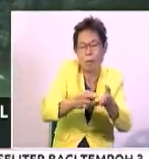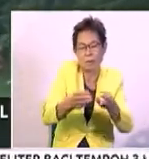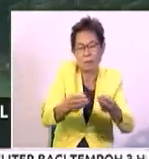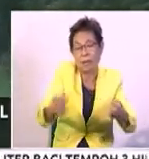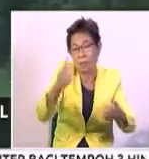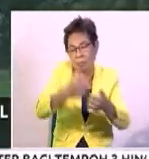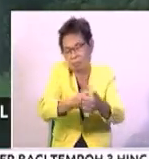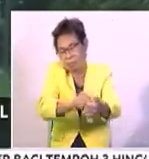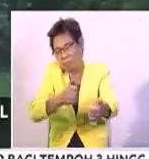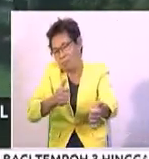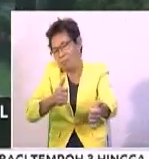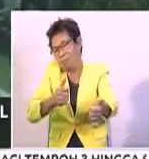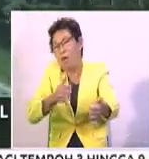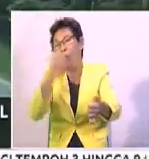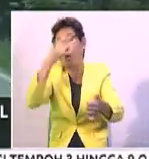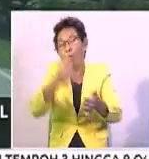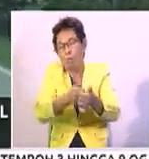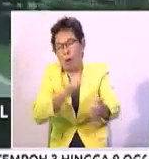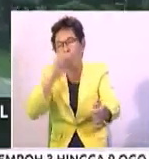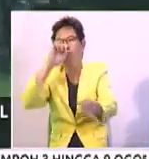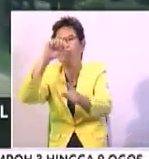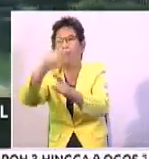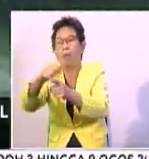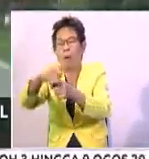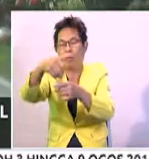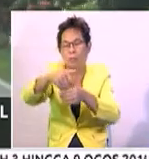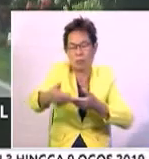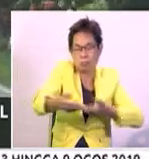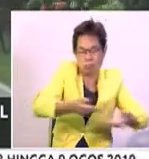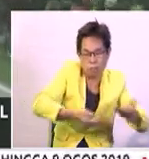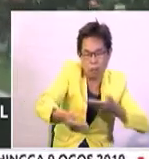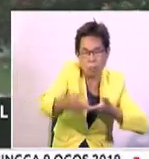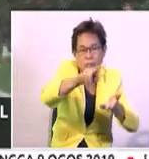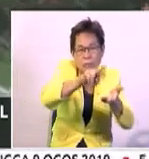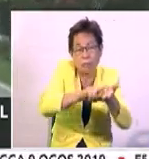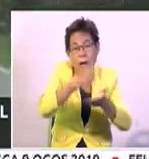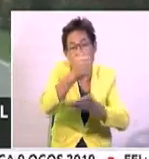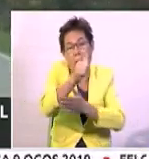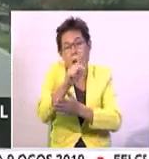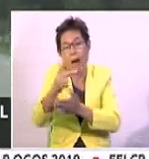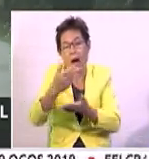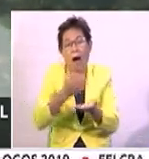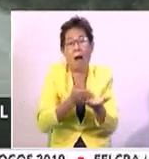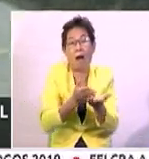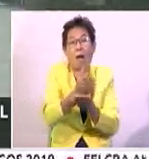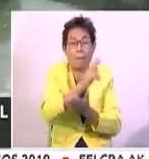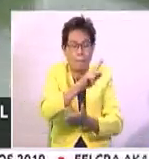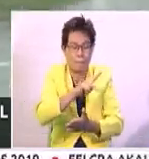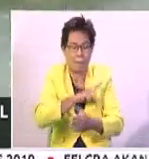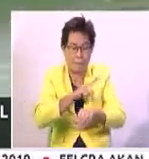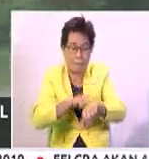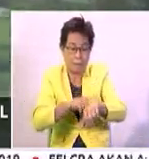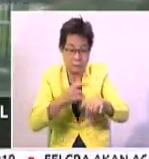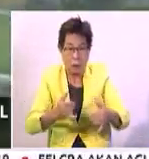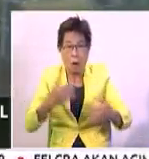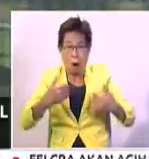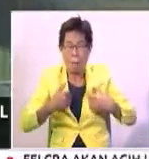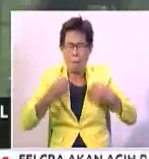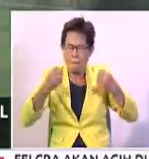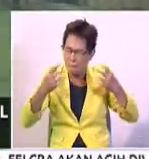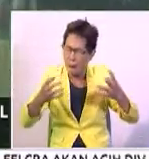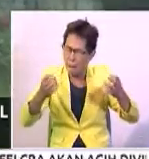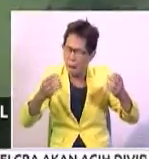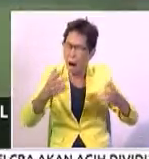bagi mengelakkan berlakunya kes-kes penipuan di dalam urusan pendaftaran hak milik. Ia berikutan pada masa ini terdapat begitu